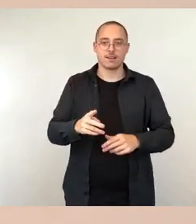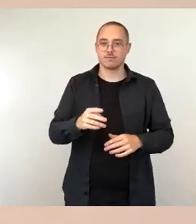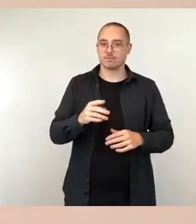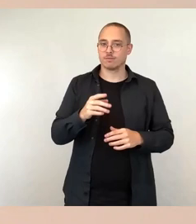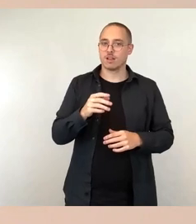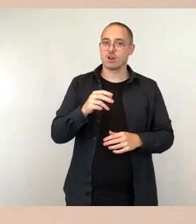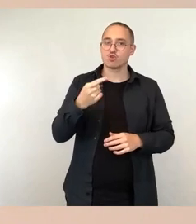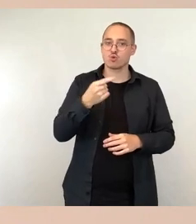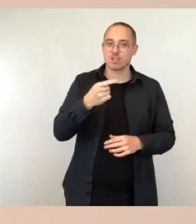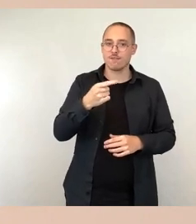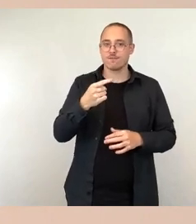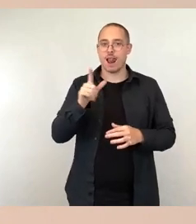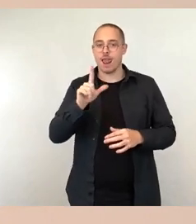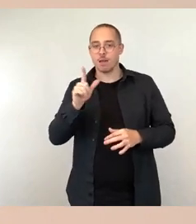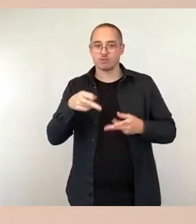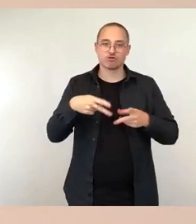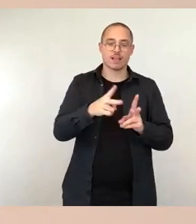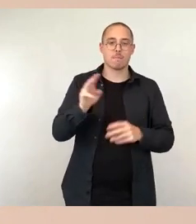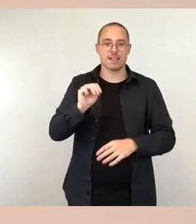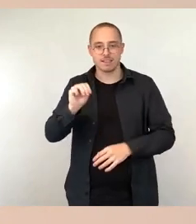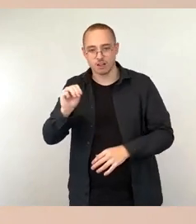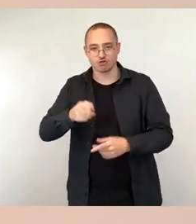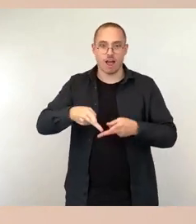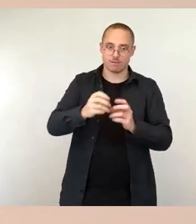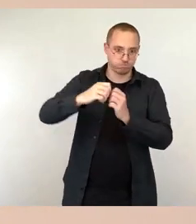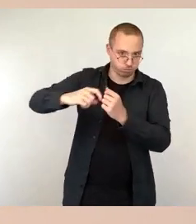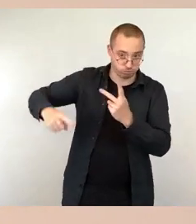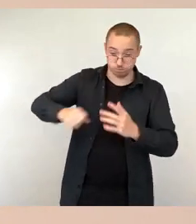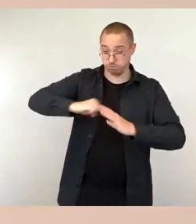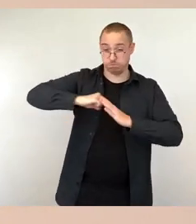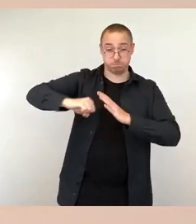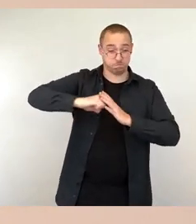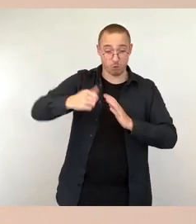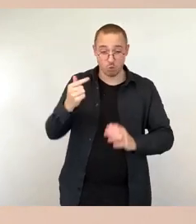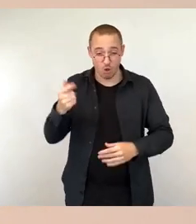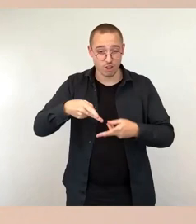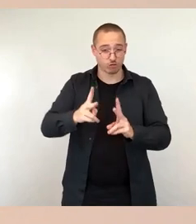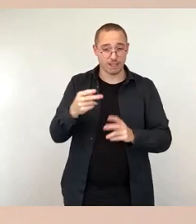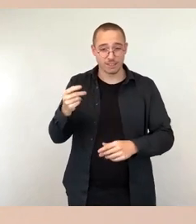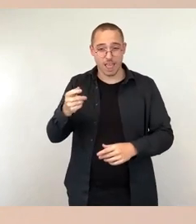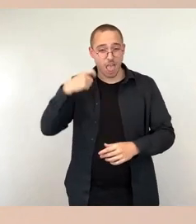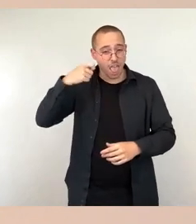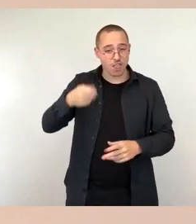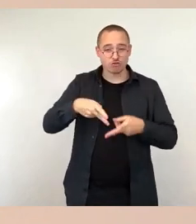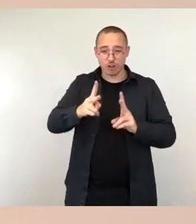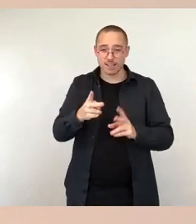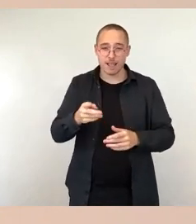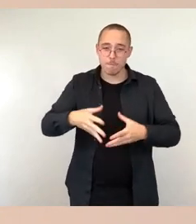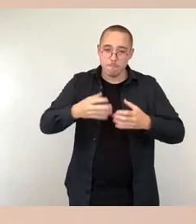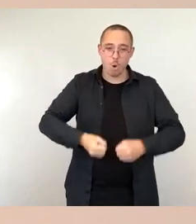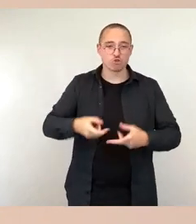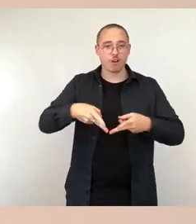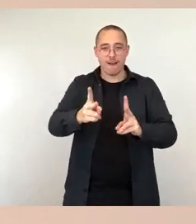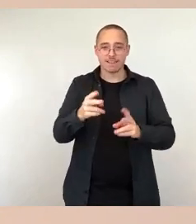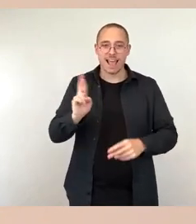-Straße, Lewicki-Straße, Steirische-Straße, Schulze-Delitz-Straße, Töbler-Straße, Hirtenstraße, Burgstraße, Würzburger-Straße, Stefan